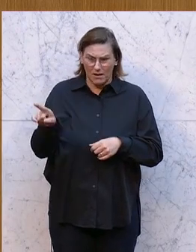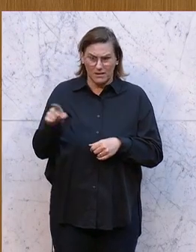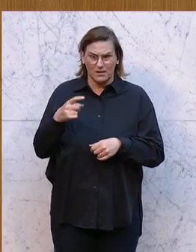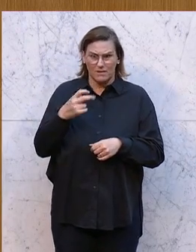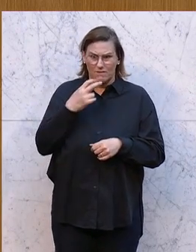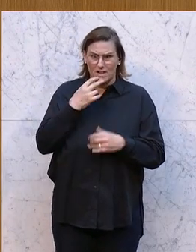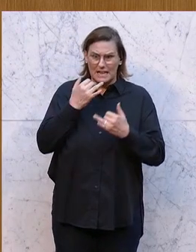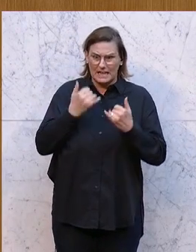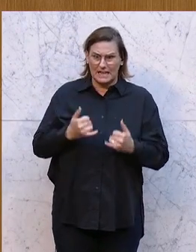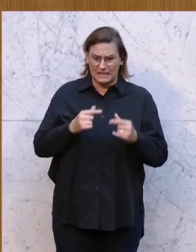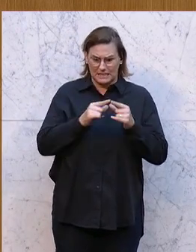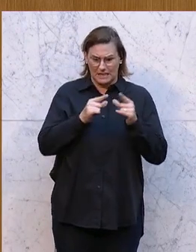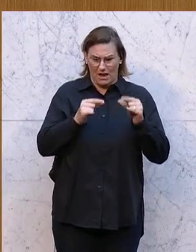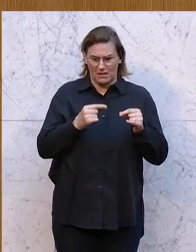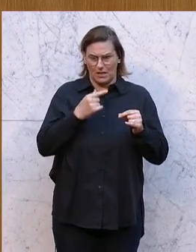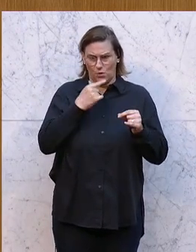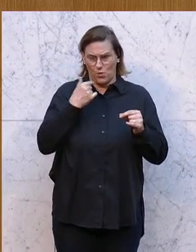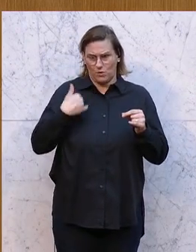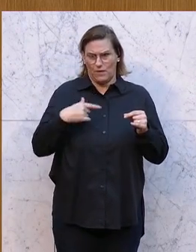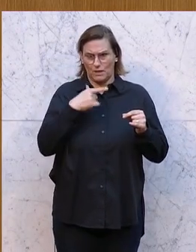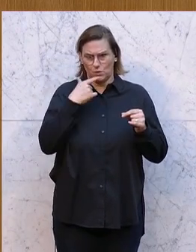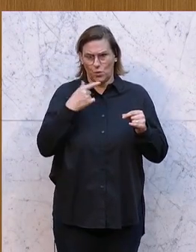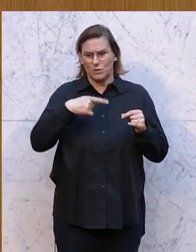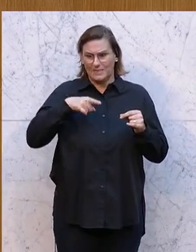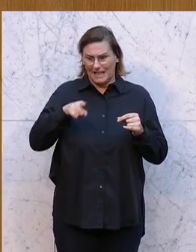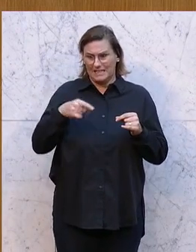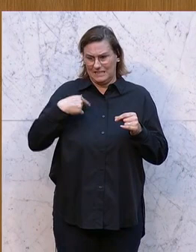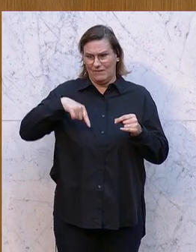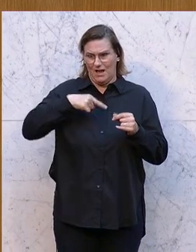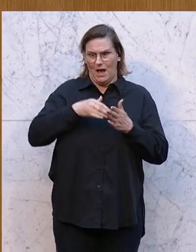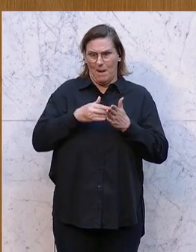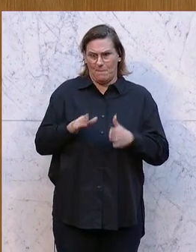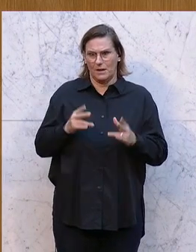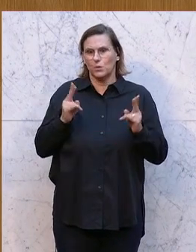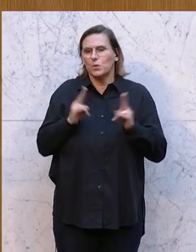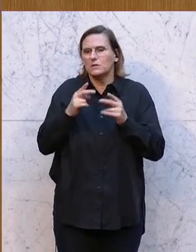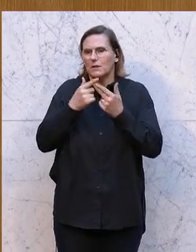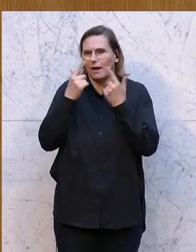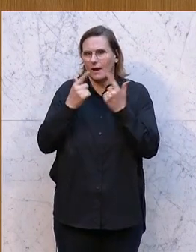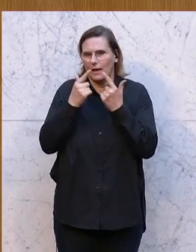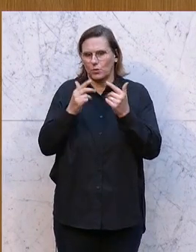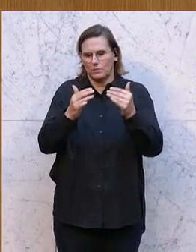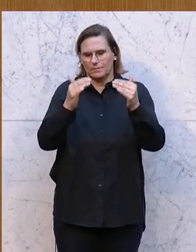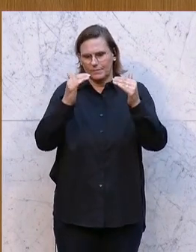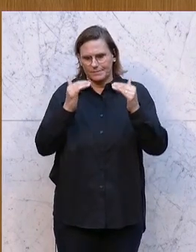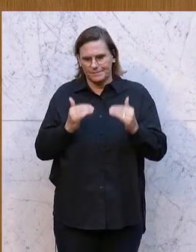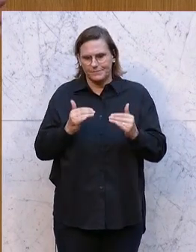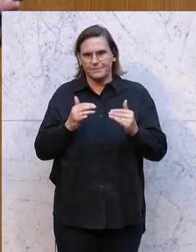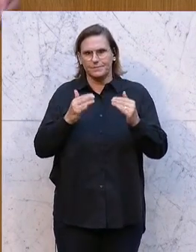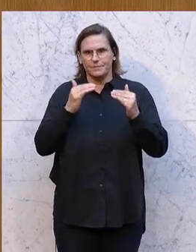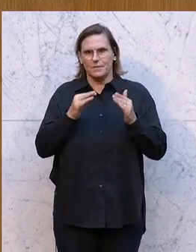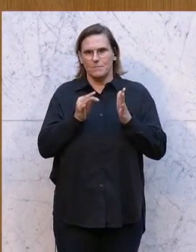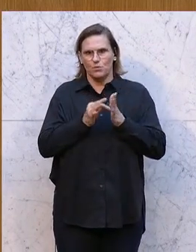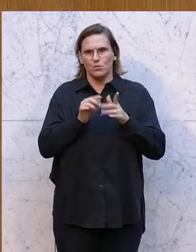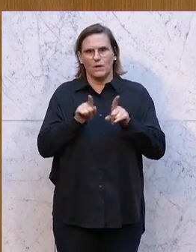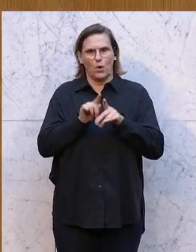jetzt im Tagesordnungspunkt 1 beschlossen haben, das lehnen wir ab. Nur kurz zur Erklärung, dann kommen wir zum nächsten Punkt, auch wieder